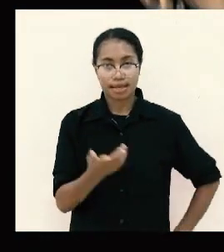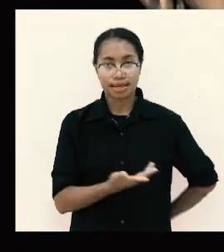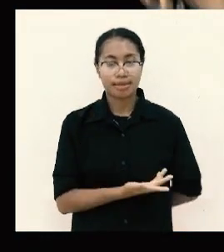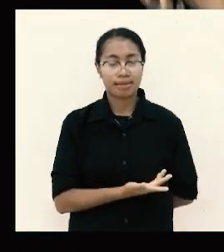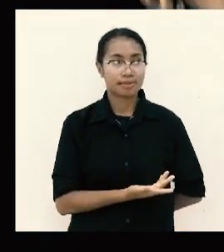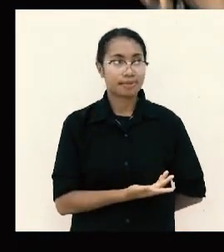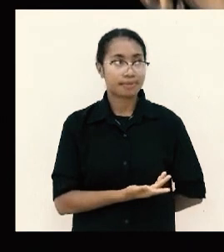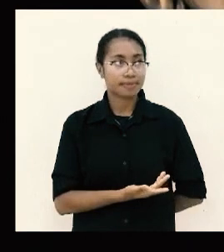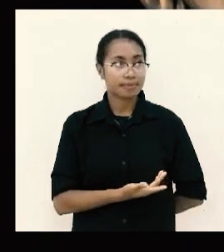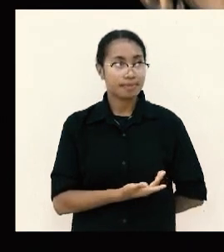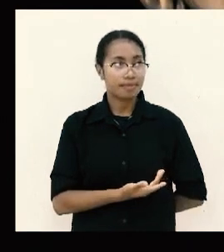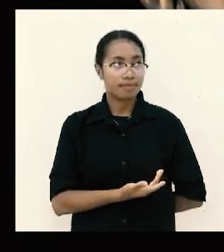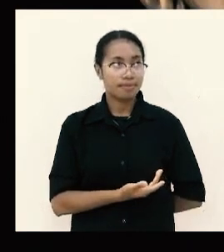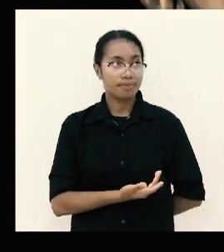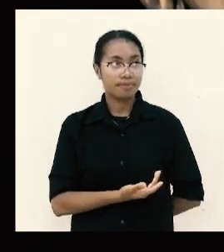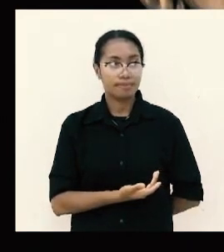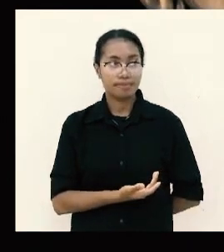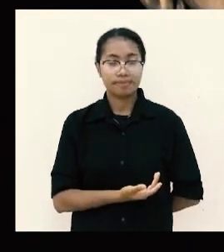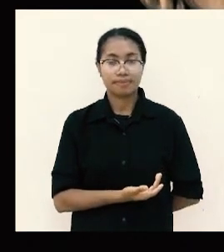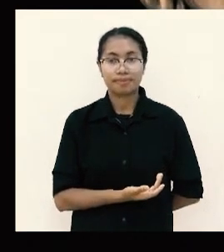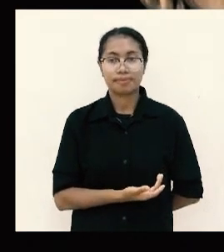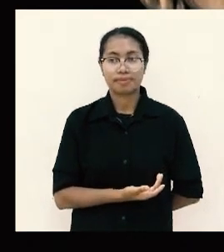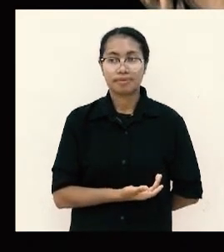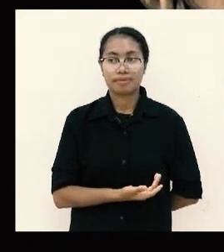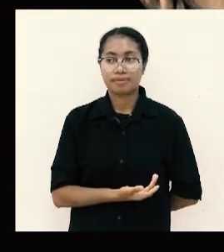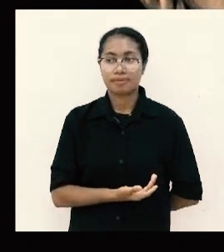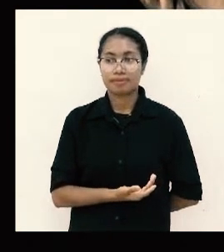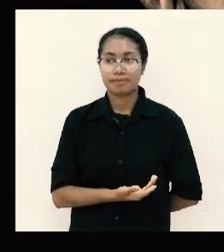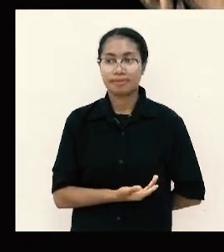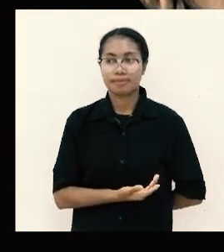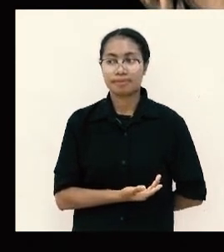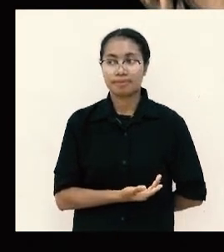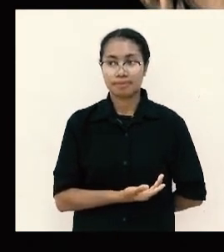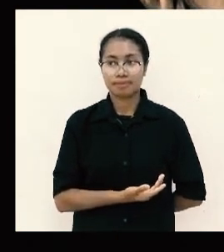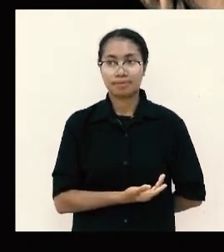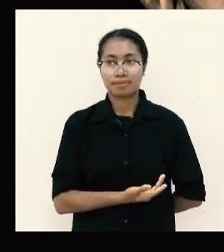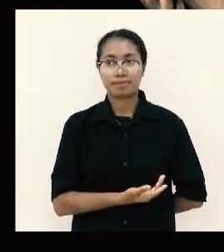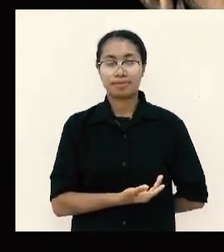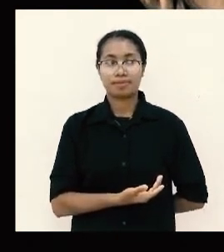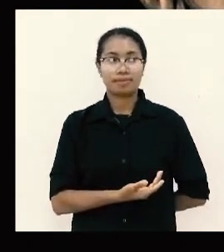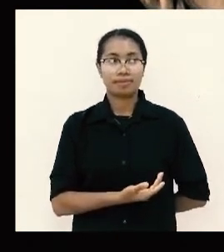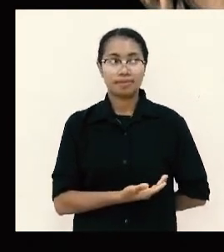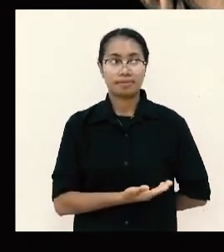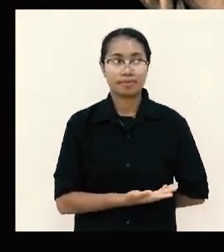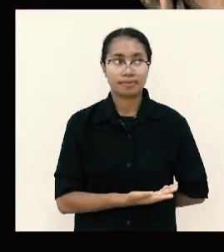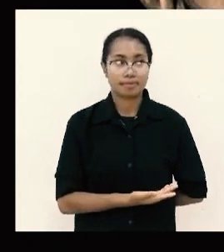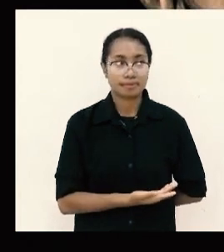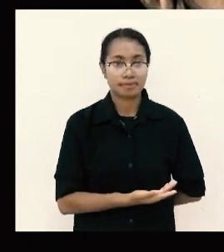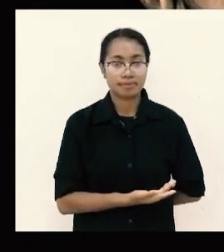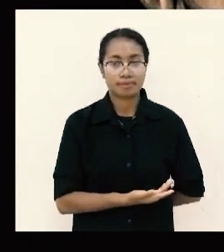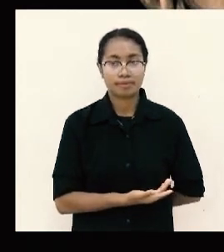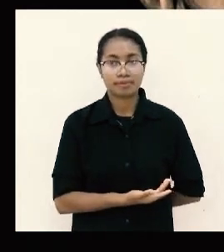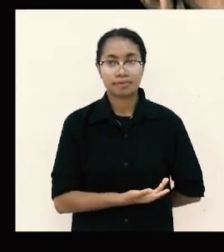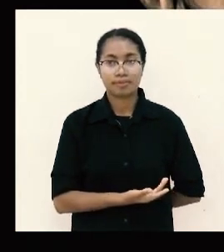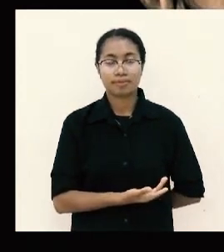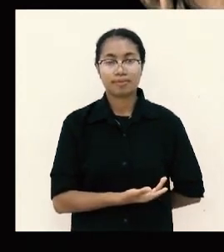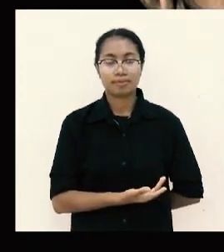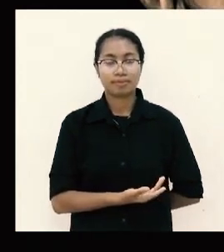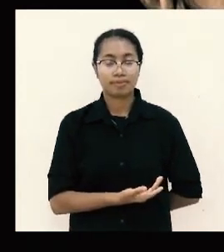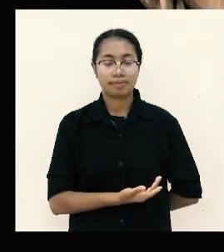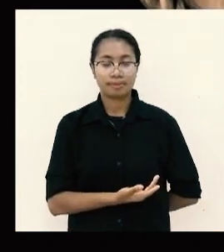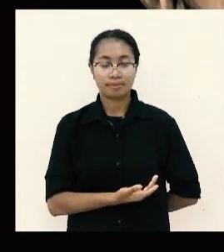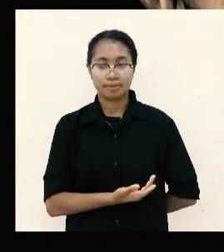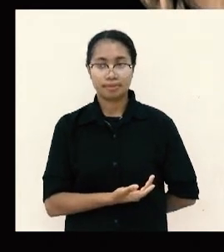pergilah ke ladang dan kebunmu dan kamu akan mengetahui bahwa lebah senang mengumpulkan madu dari